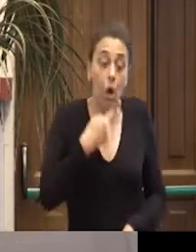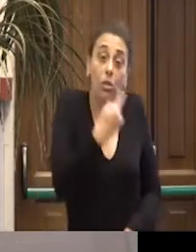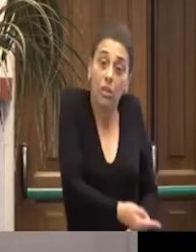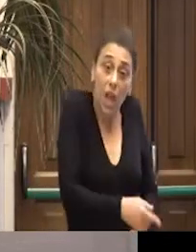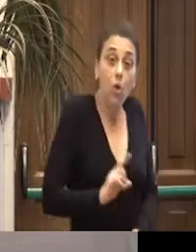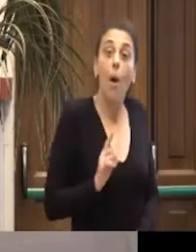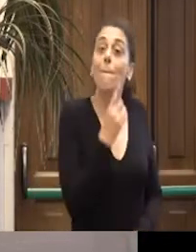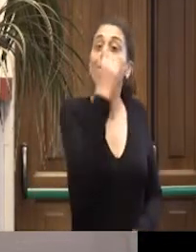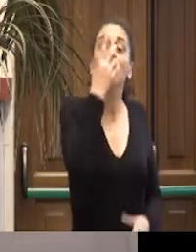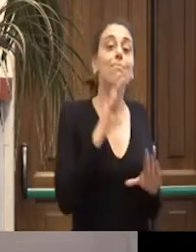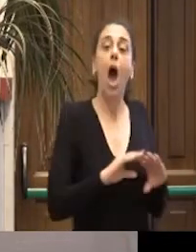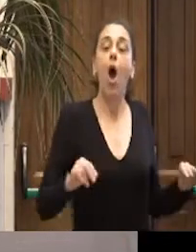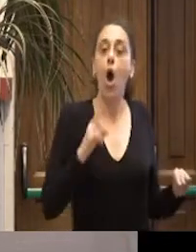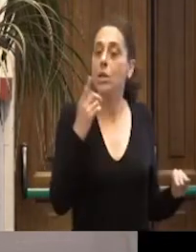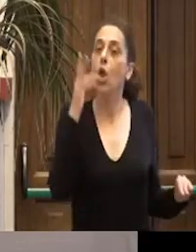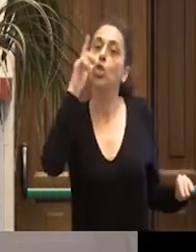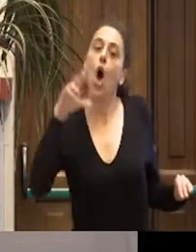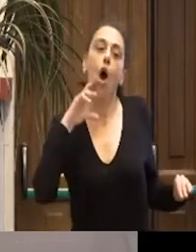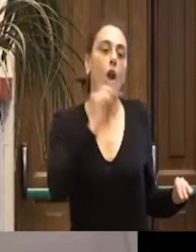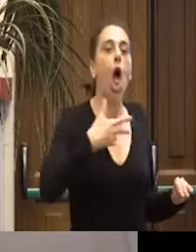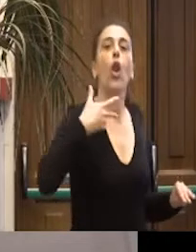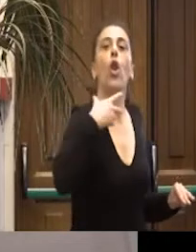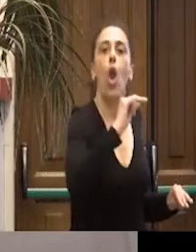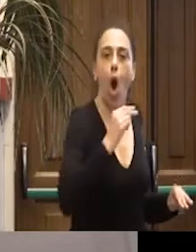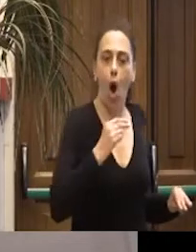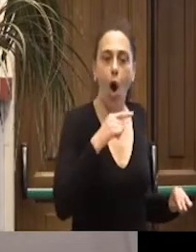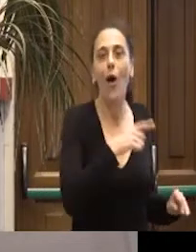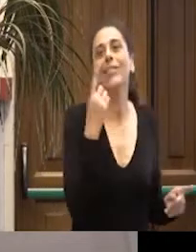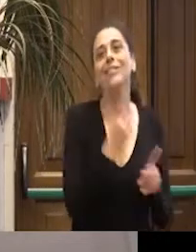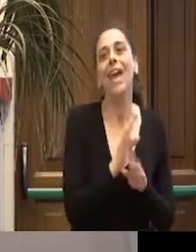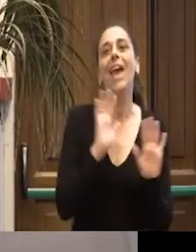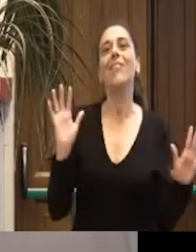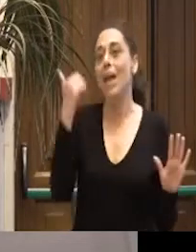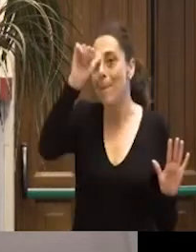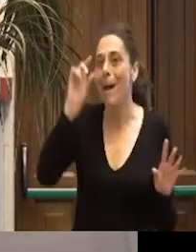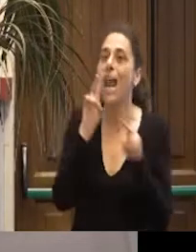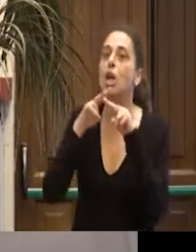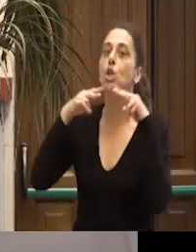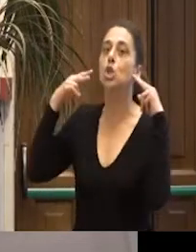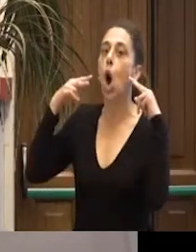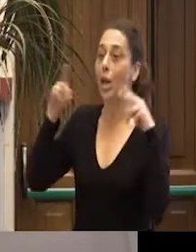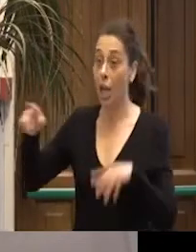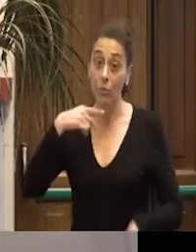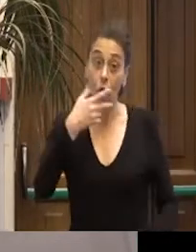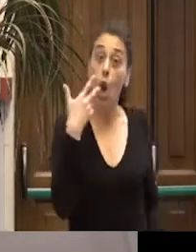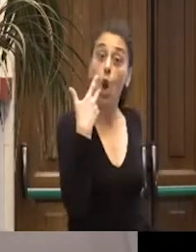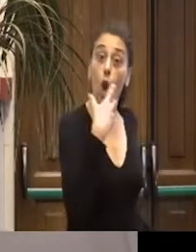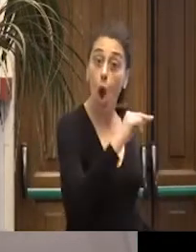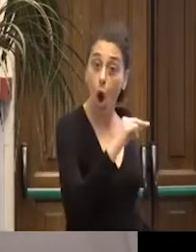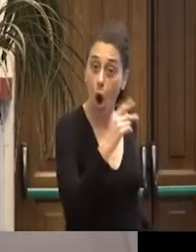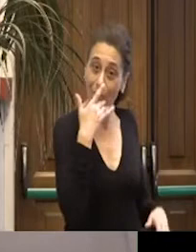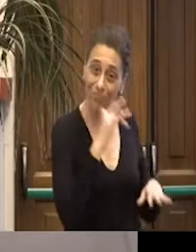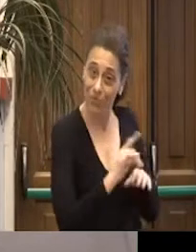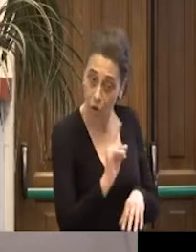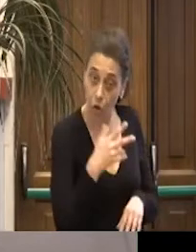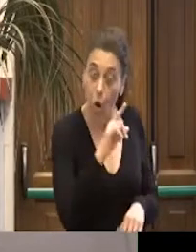imparare è di fronte ad un no da parte di una donna o di una ragazza che tu devi imparare a sorridere, perché quel no appartiene alla sfera